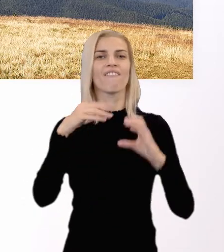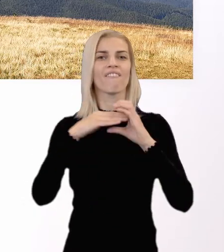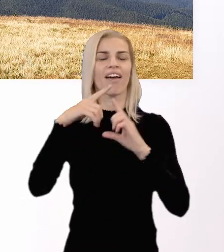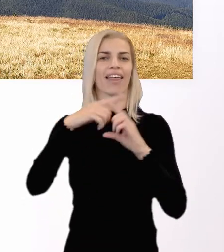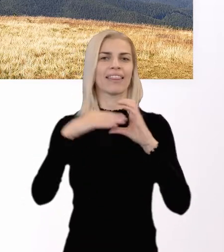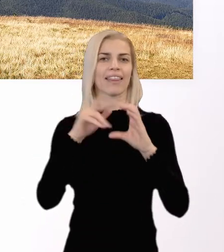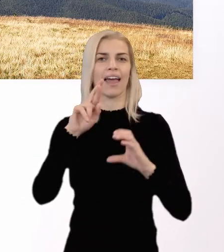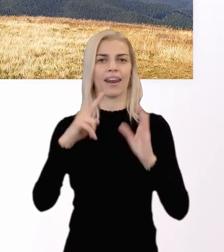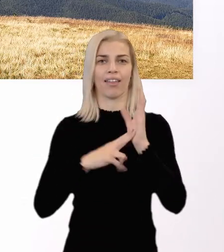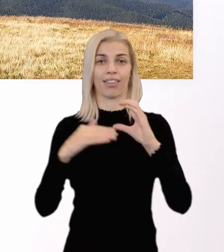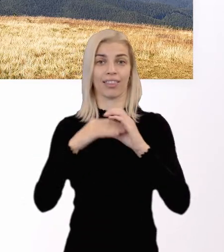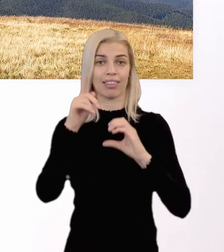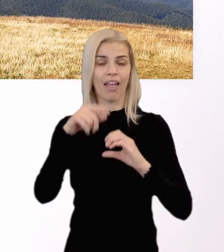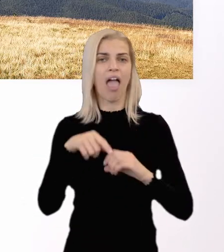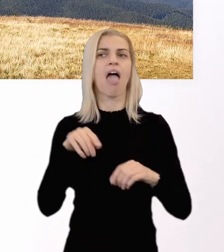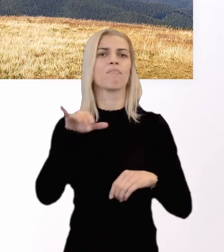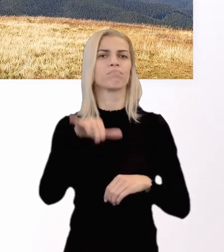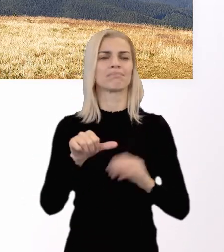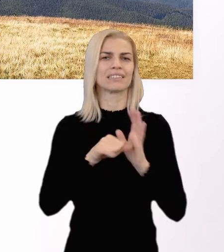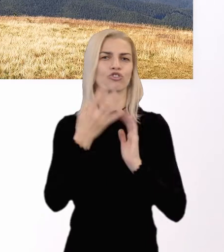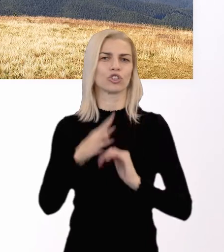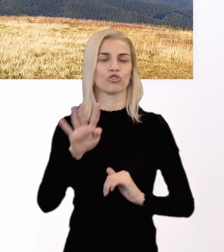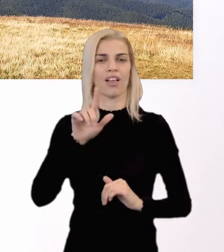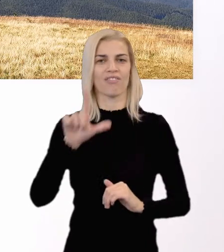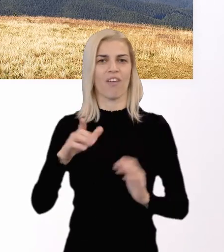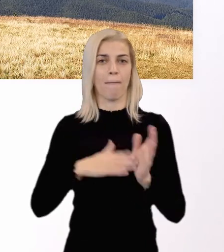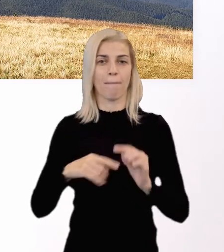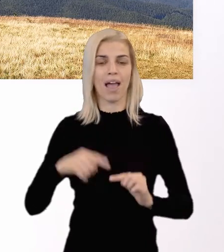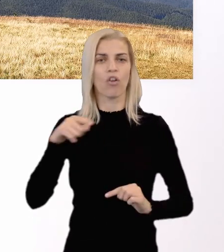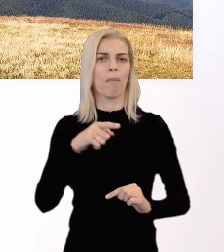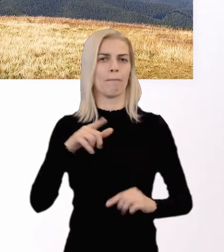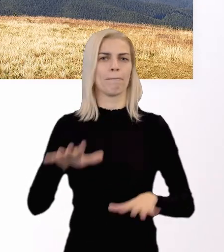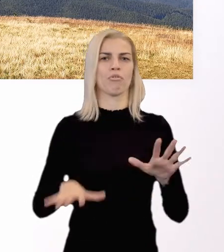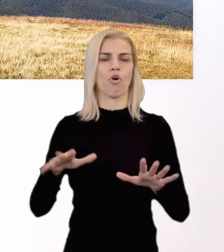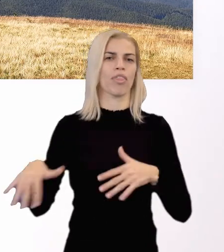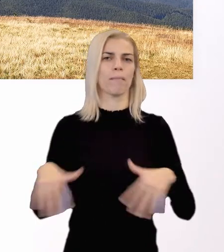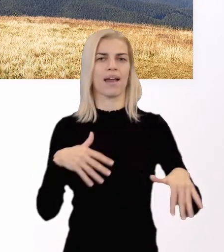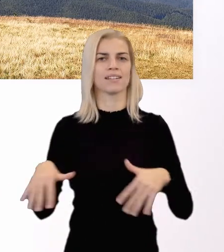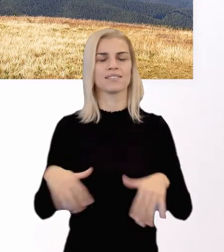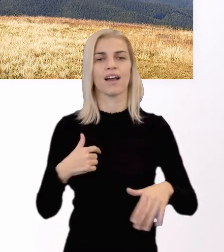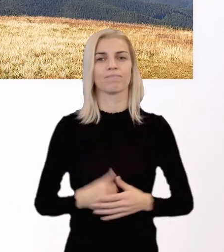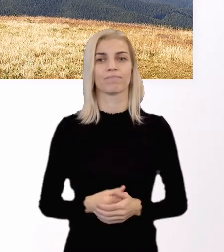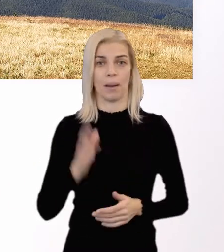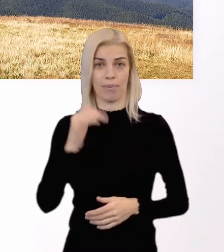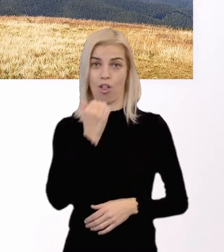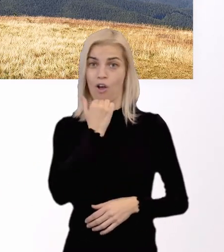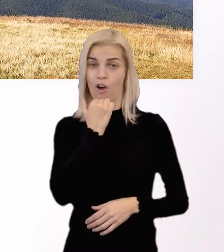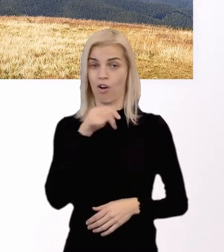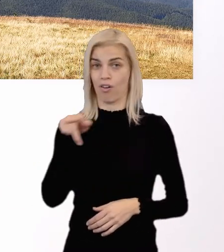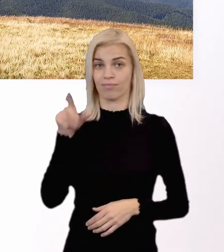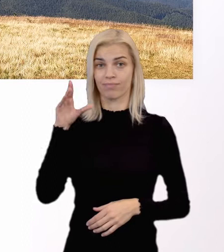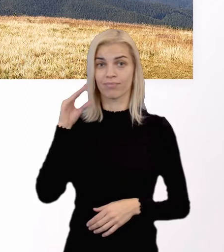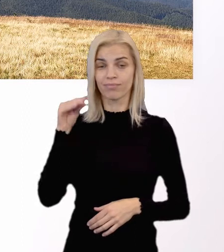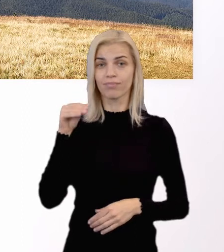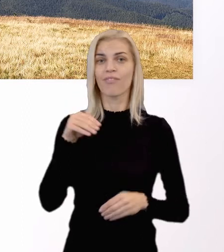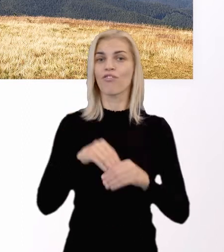1342 metrov tak nejako. A bola to naozaj pohodová prechádzka. Ak ste ma pozorne počúvali, tak ste možno zasa počuli niečo z